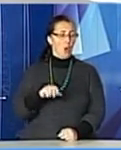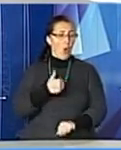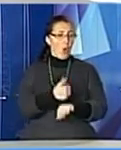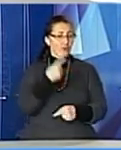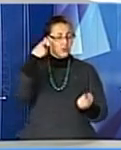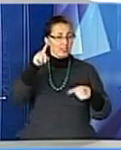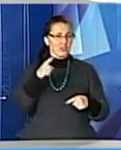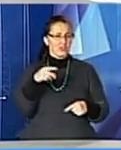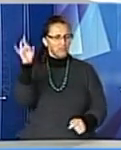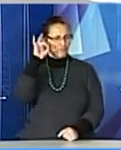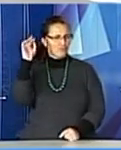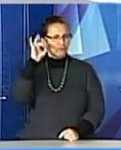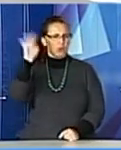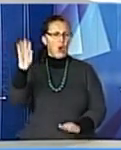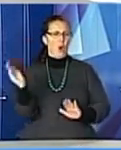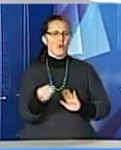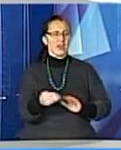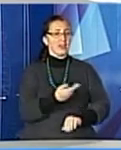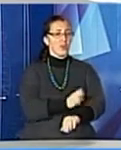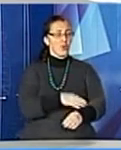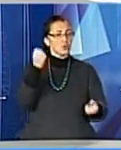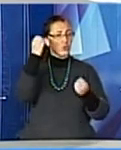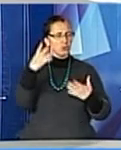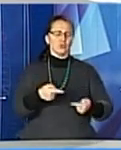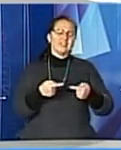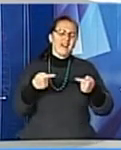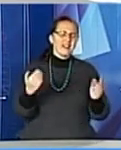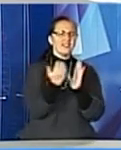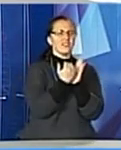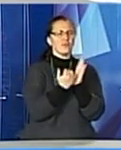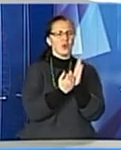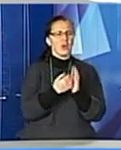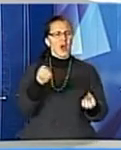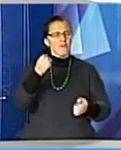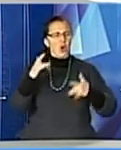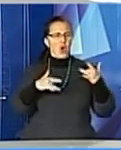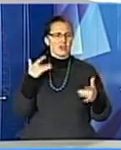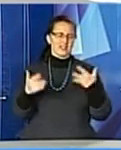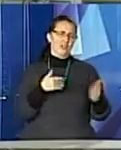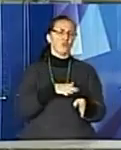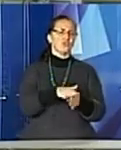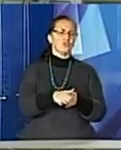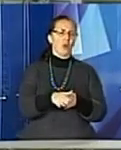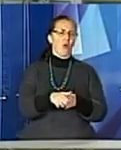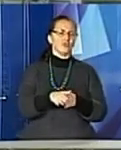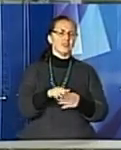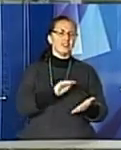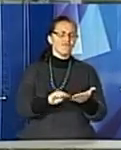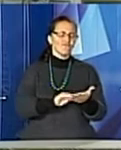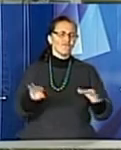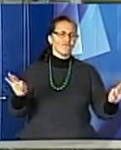польської культури. У програмі фестивалю різнопланові концерти. Учасники виконуватимуть твори українських та польських